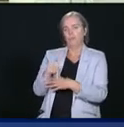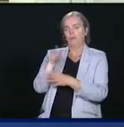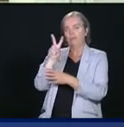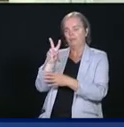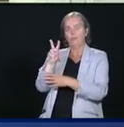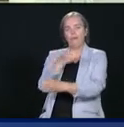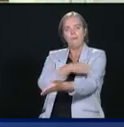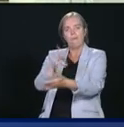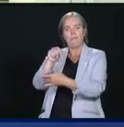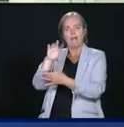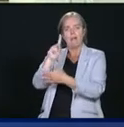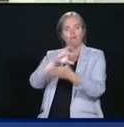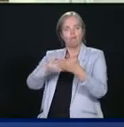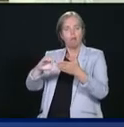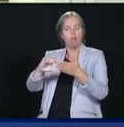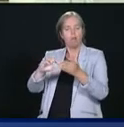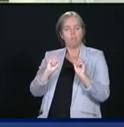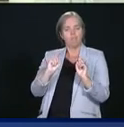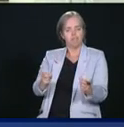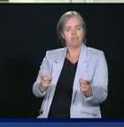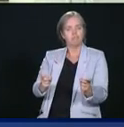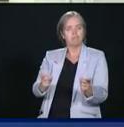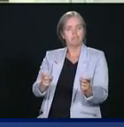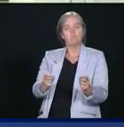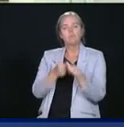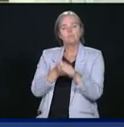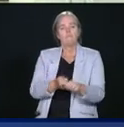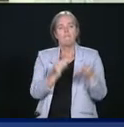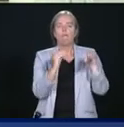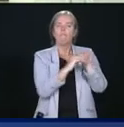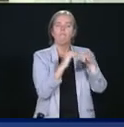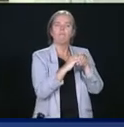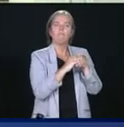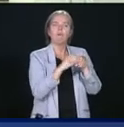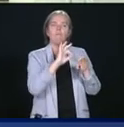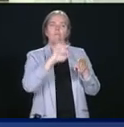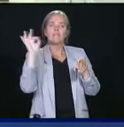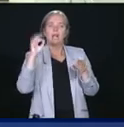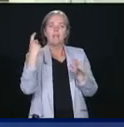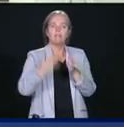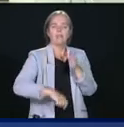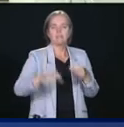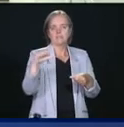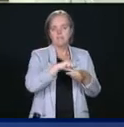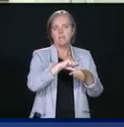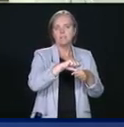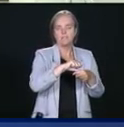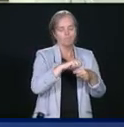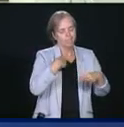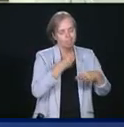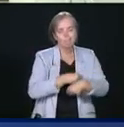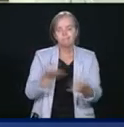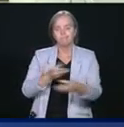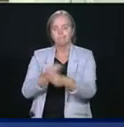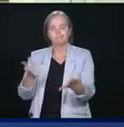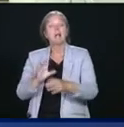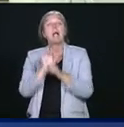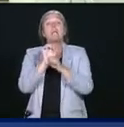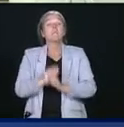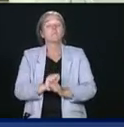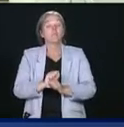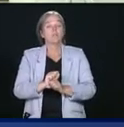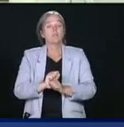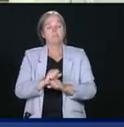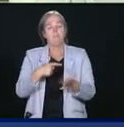à leur soutien fédéral annuel via le fonds de la taxe sur l'essence. Normalement, les municipalités reçoivent ces paiements en deux versements,